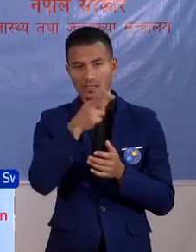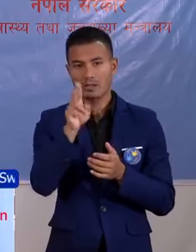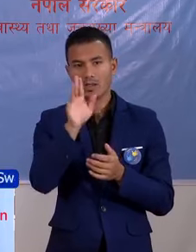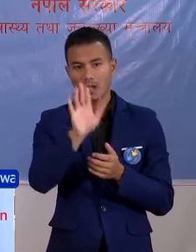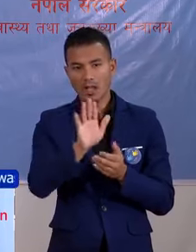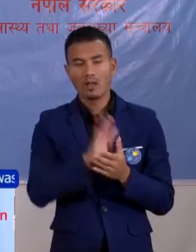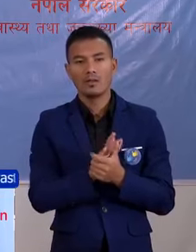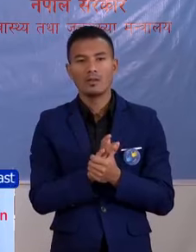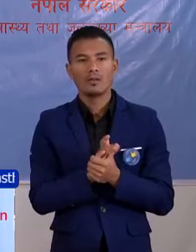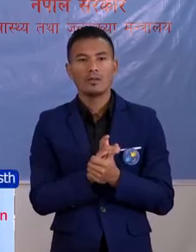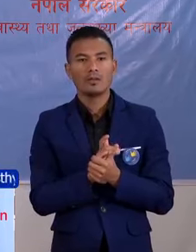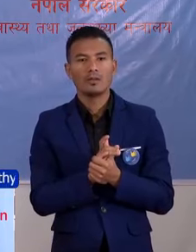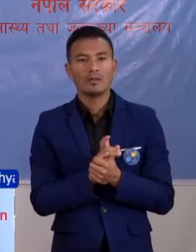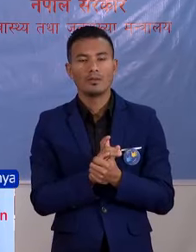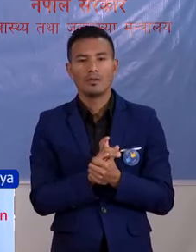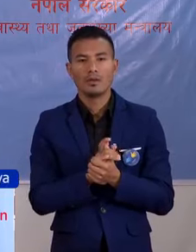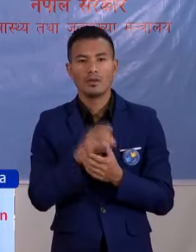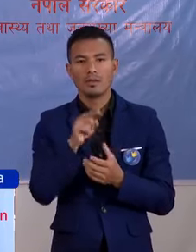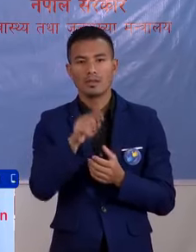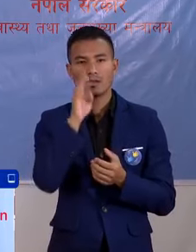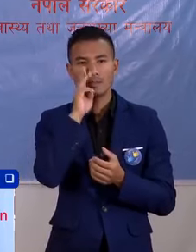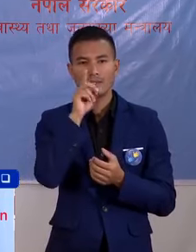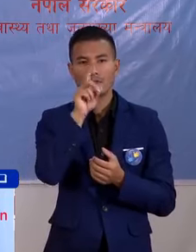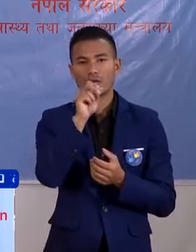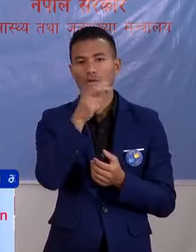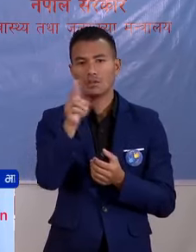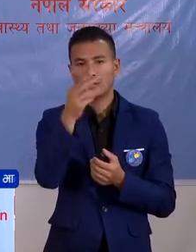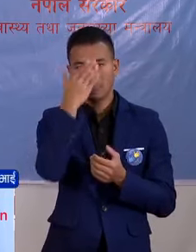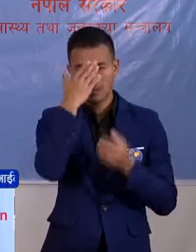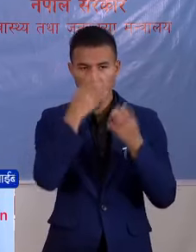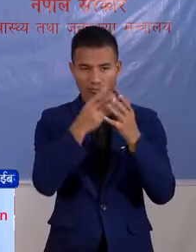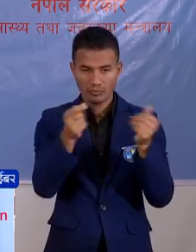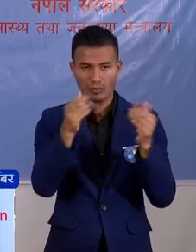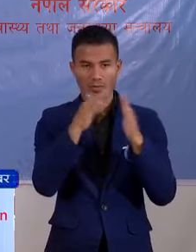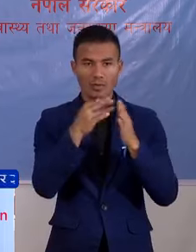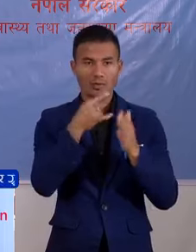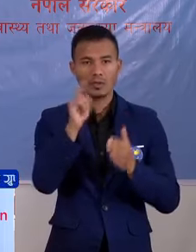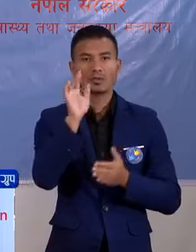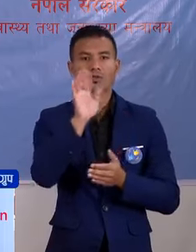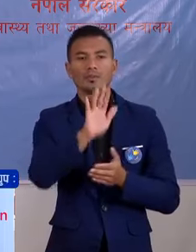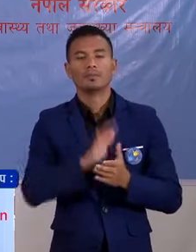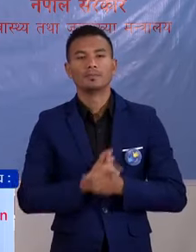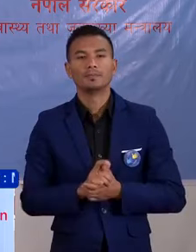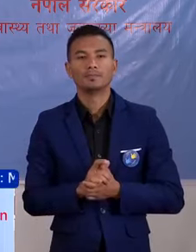जस्मा देद दस्चाना निको भायरा घरा फरकी शक्नु भायको छा